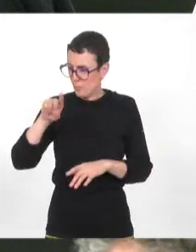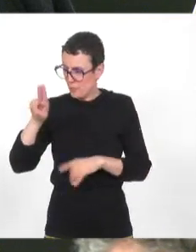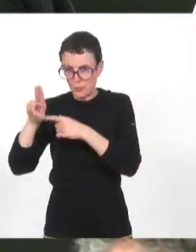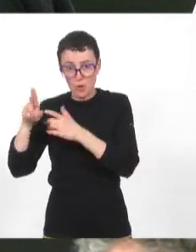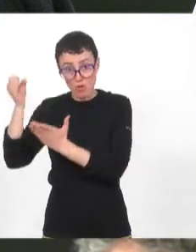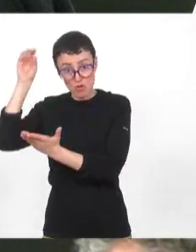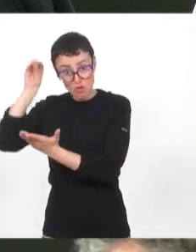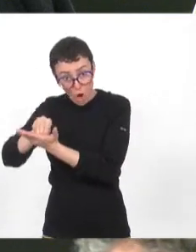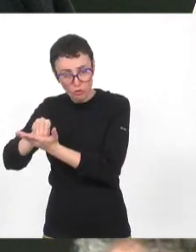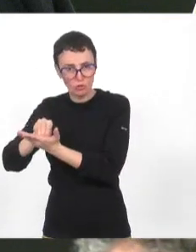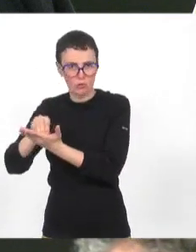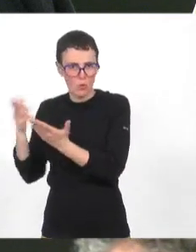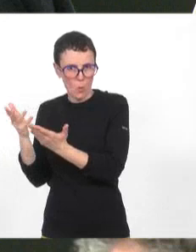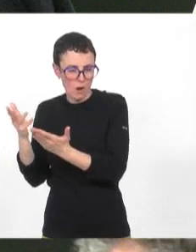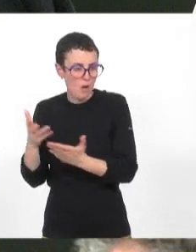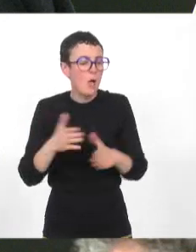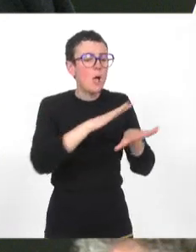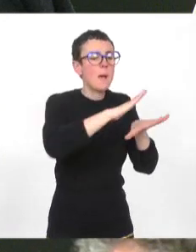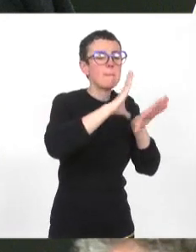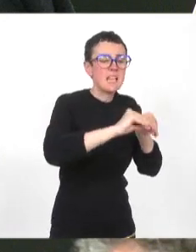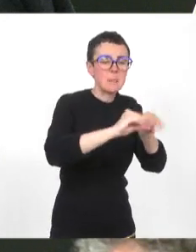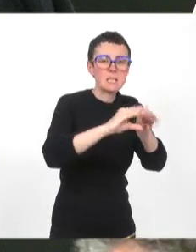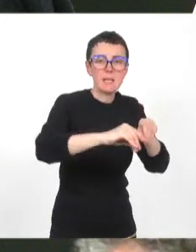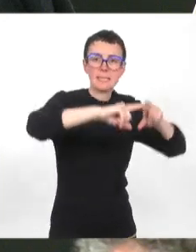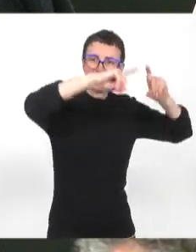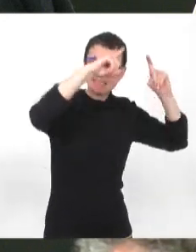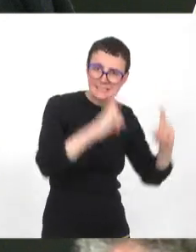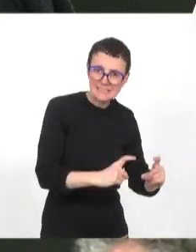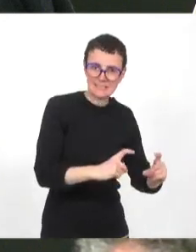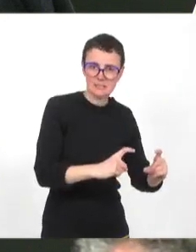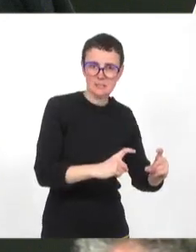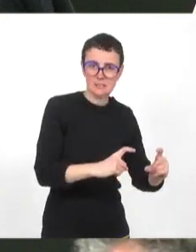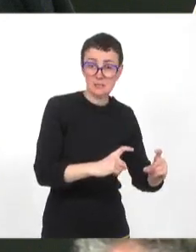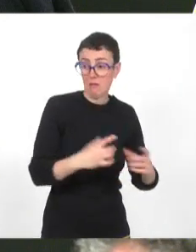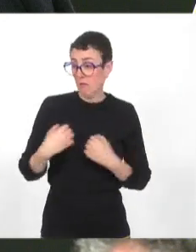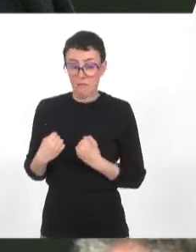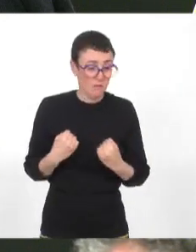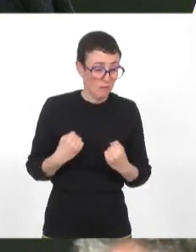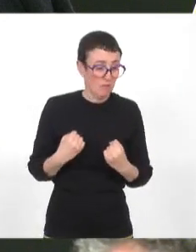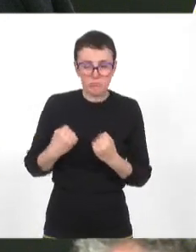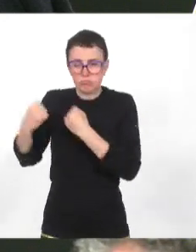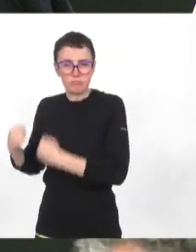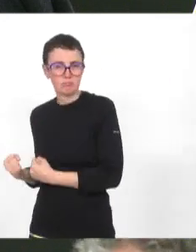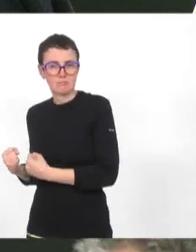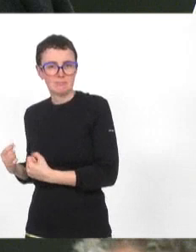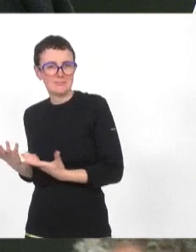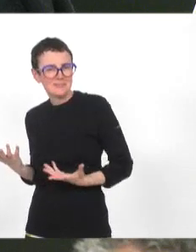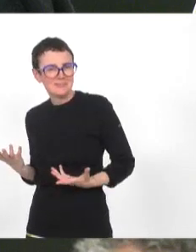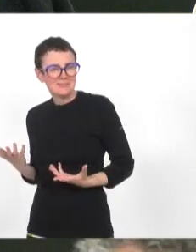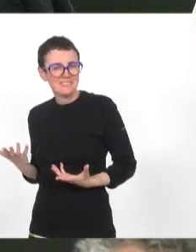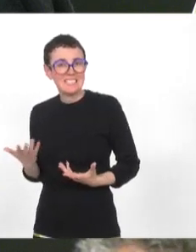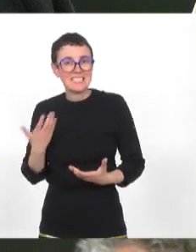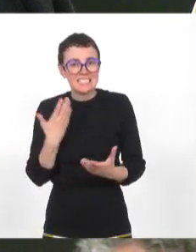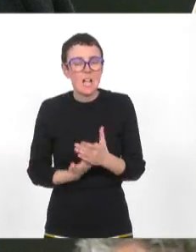voilà des leviers bien moins chers et cohérents pour inciter durablement les gens à pas prendre leur voiture. Des leviers en complément,